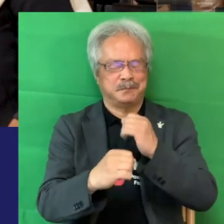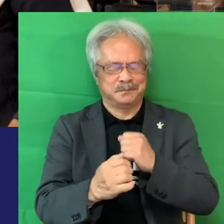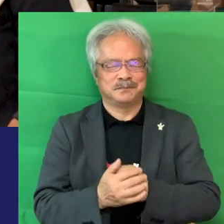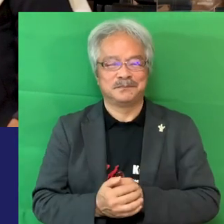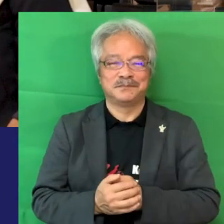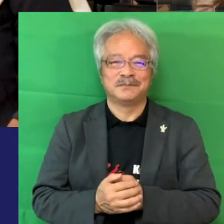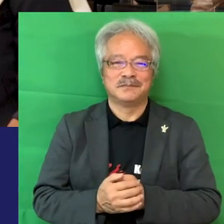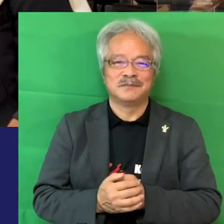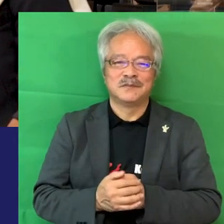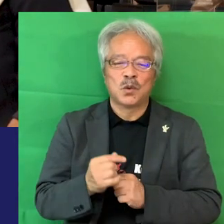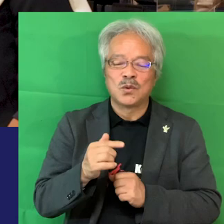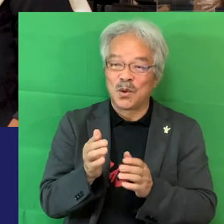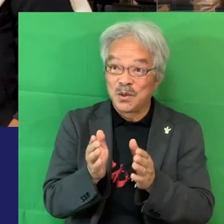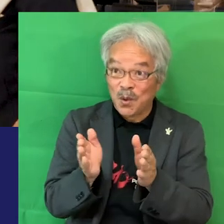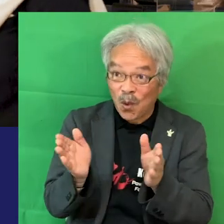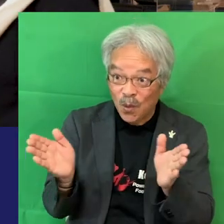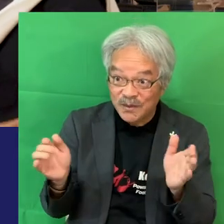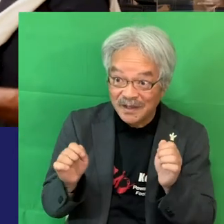相当広くやってますもんね